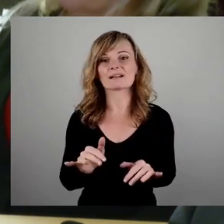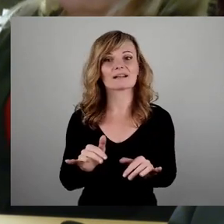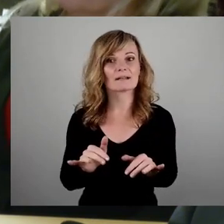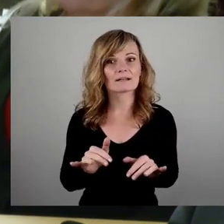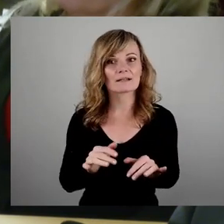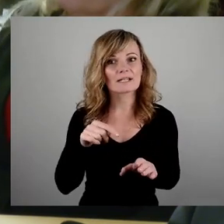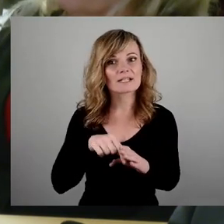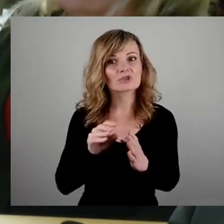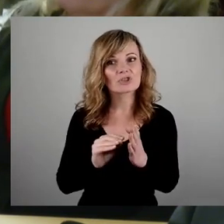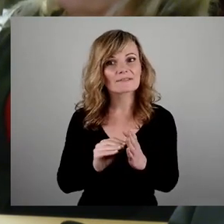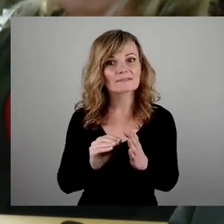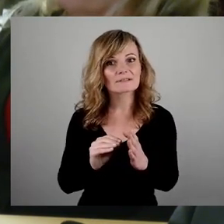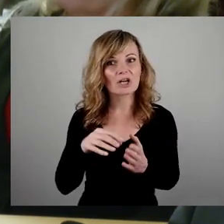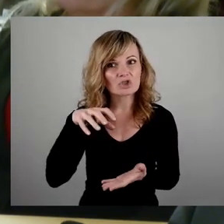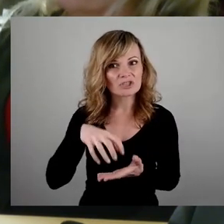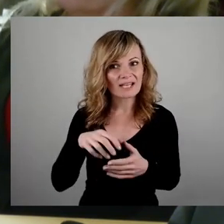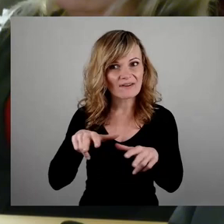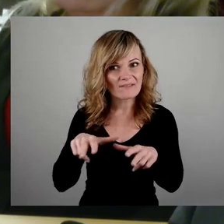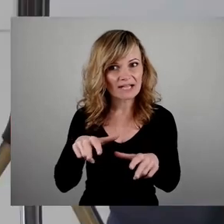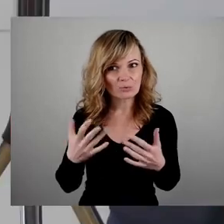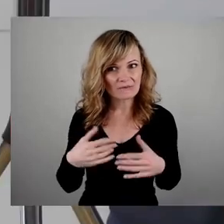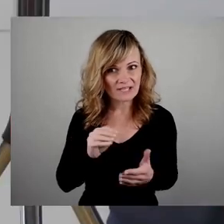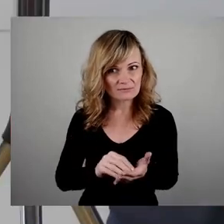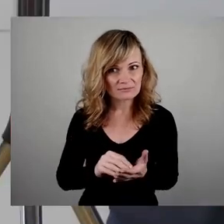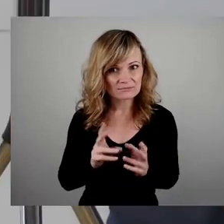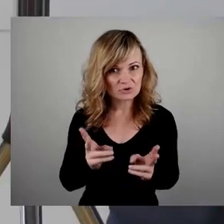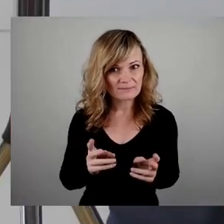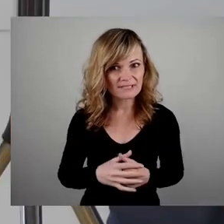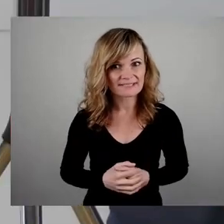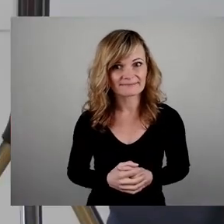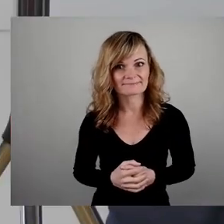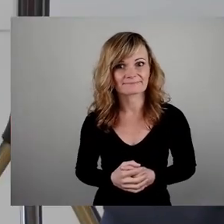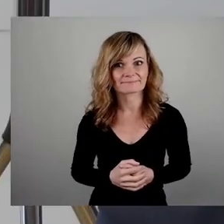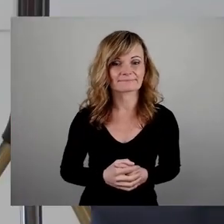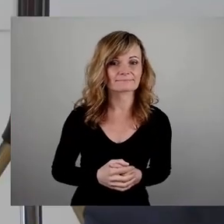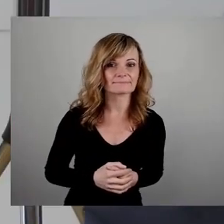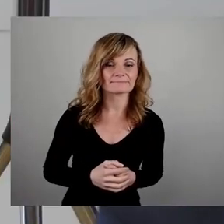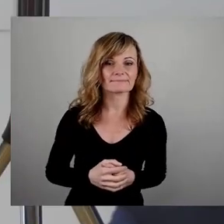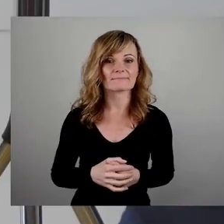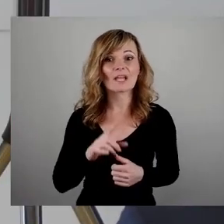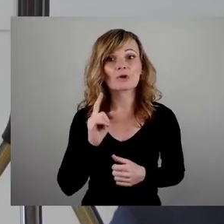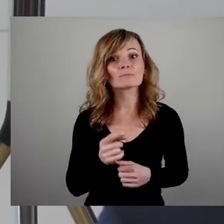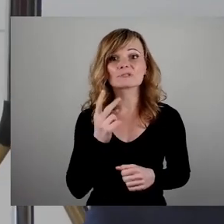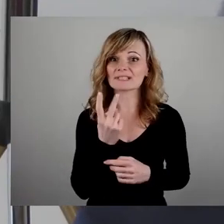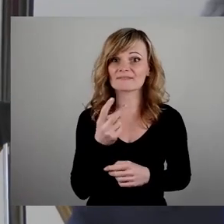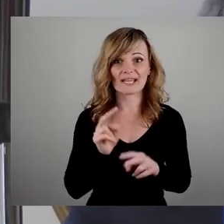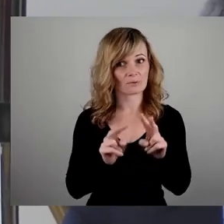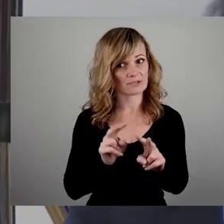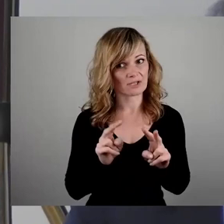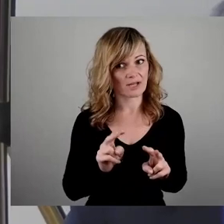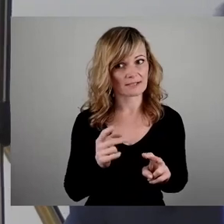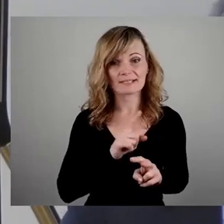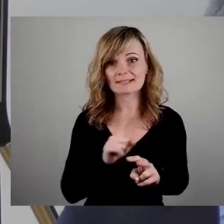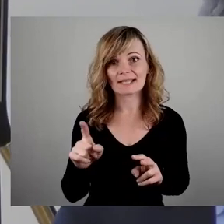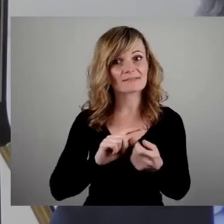Inschrift haben, hat die Stadtverwaltung angebracht. Ja? Also, Sie müssen hier zwei Dinge unterscheiden. Die Nichtveränderung